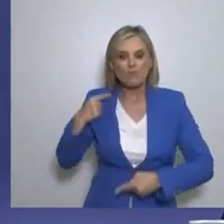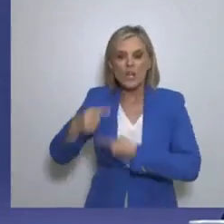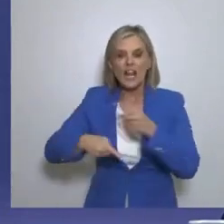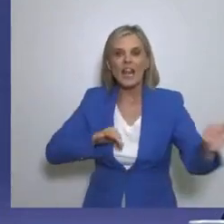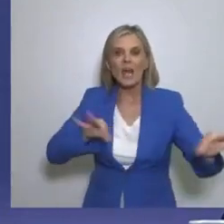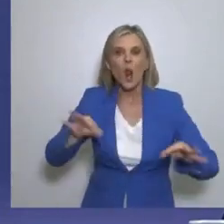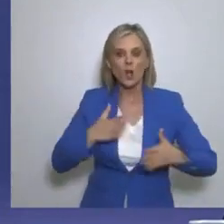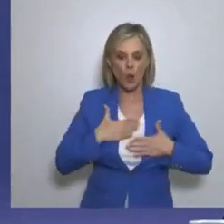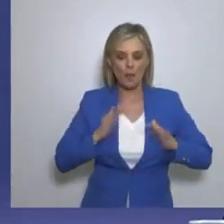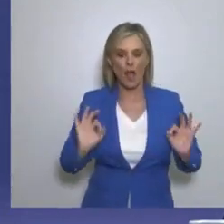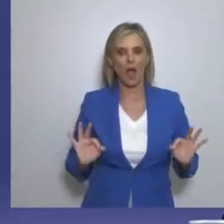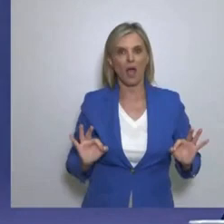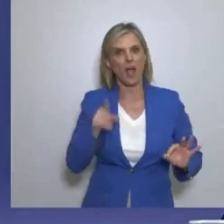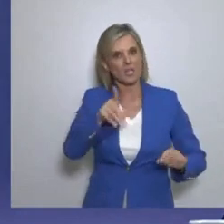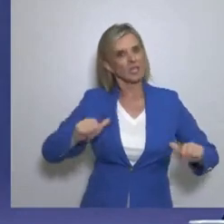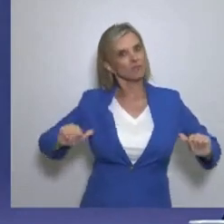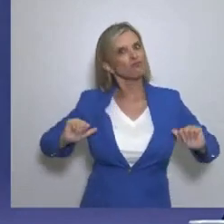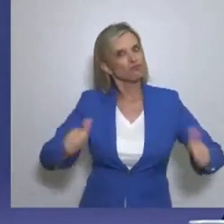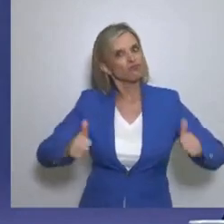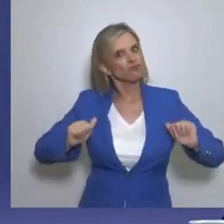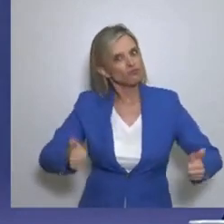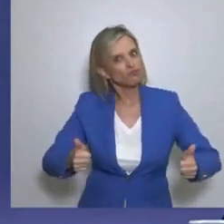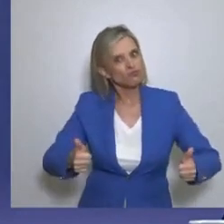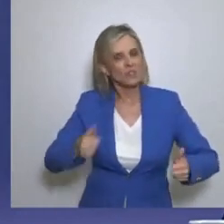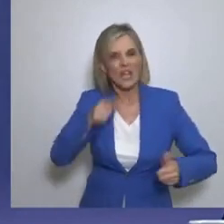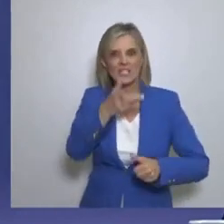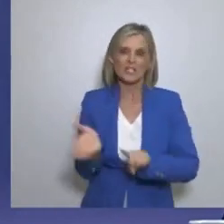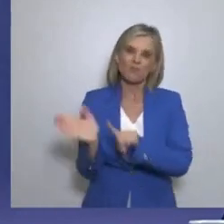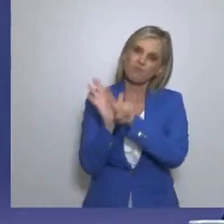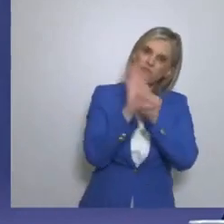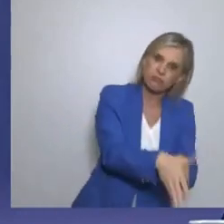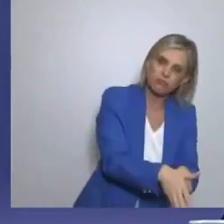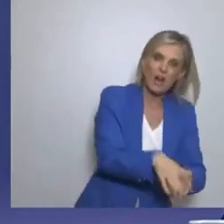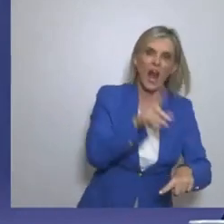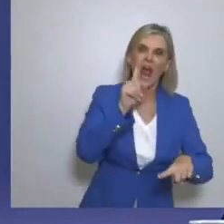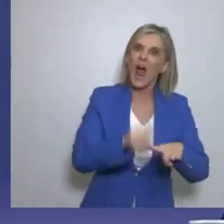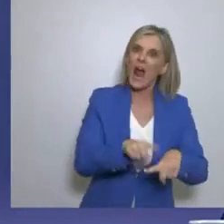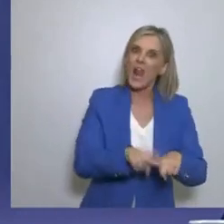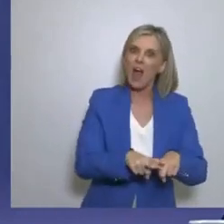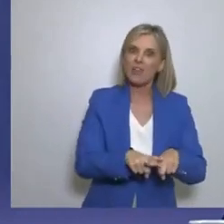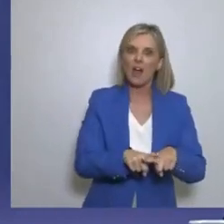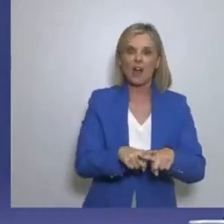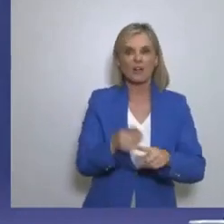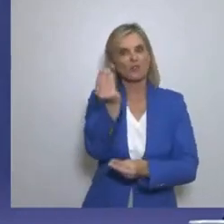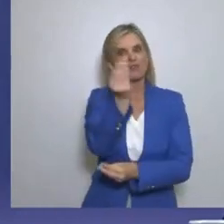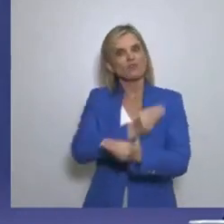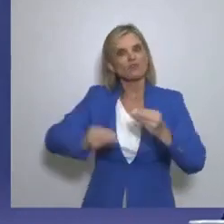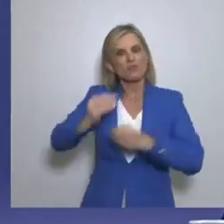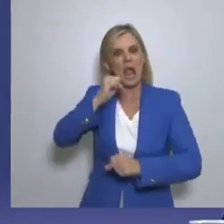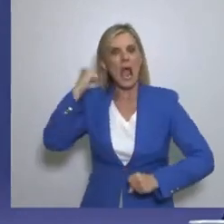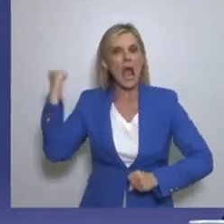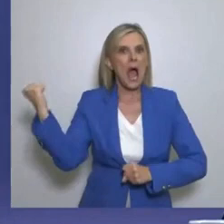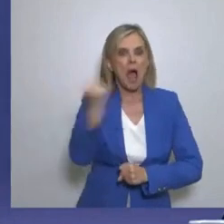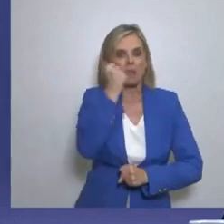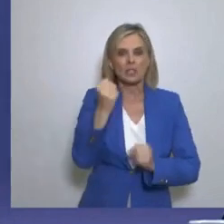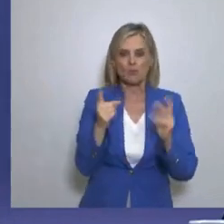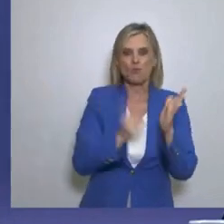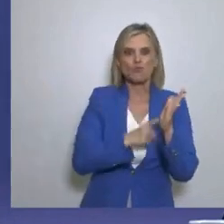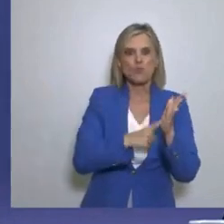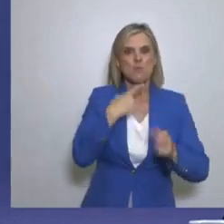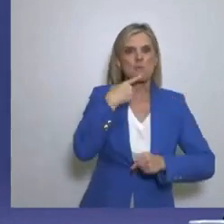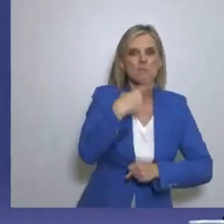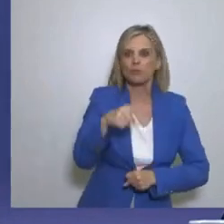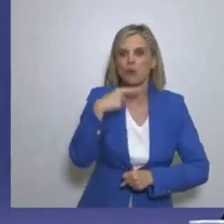Και δει να τολμάτε να πατάτε την ελληνικότητα και την Ελλάδα και να βάζετε τόσους αυτηρούς γελίους νόμους. Ακόμα και να μας